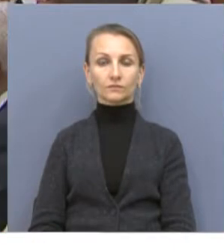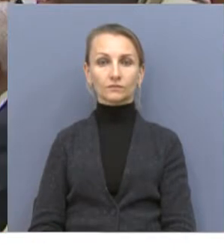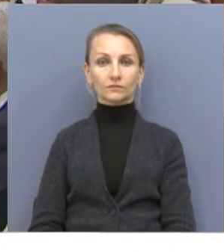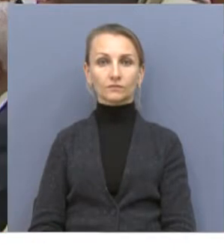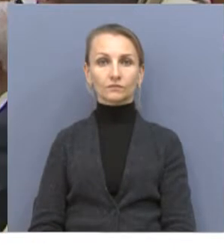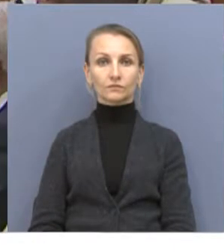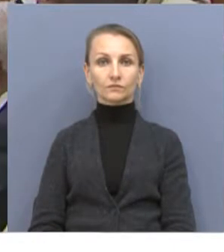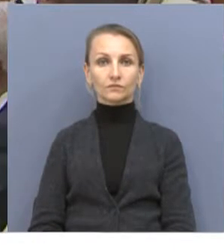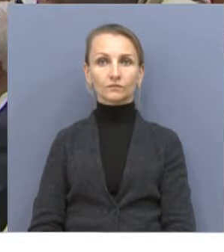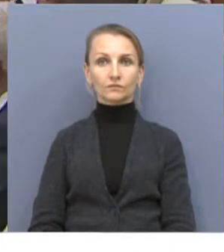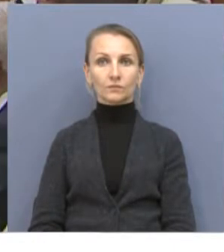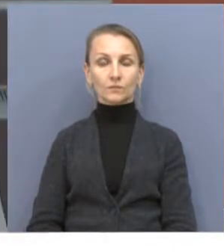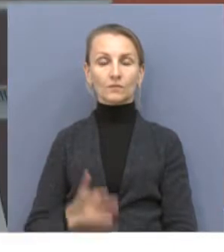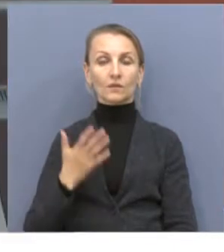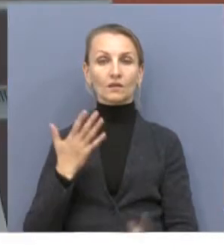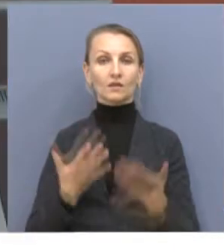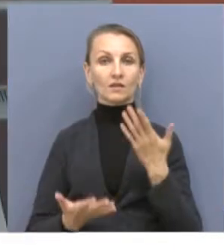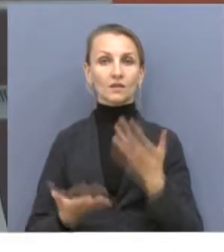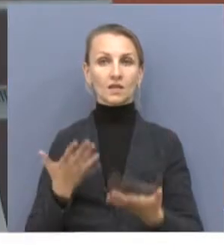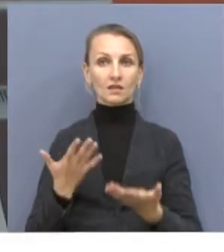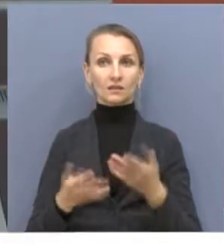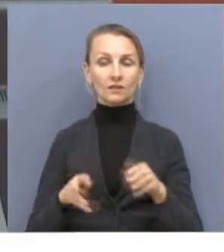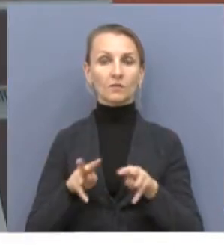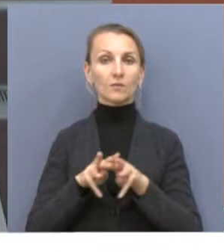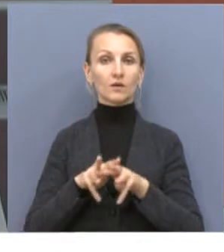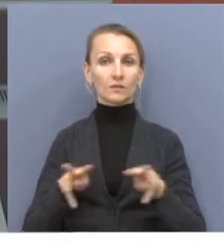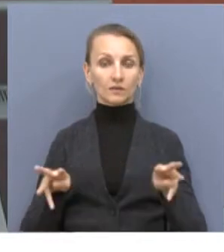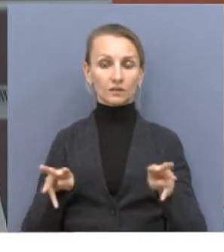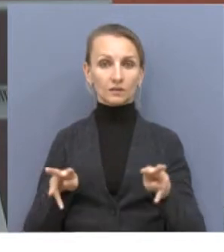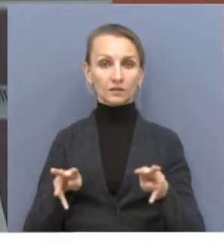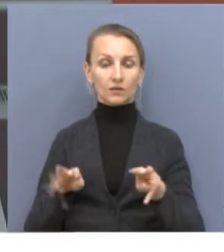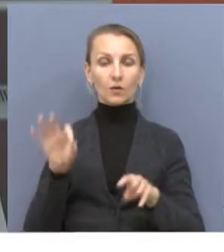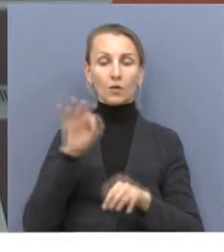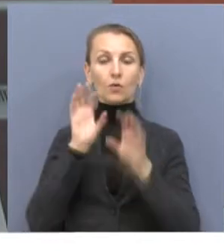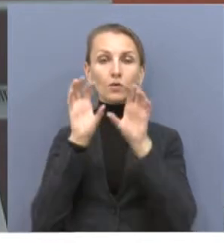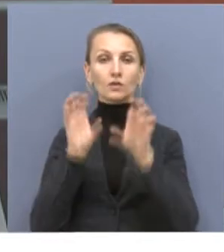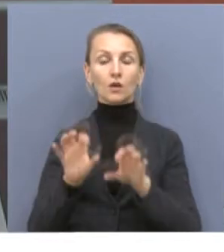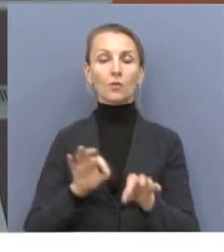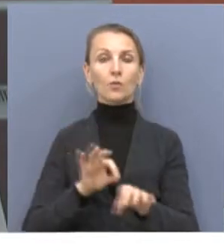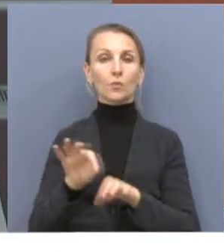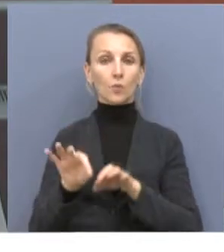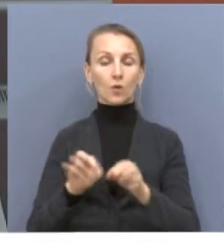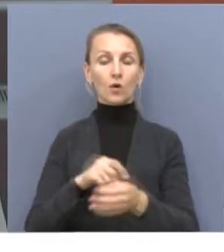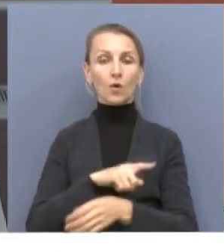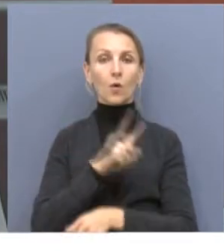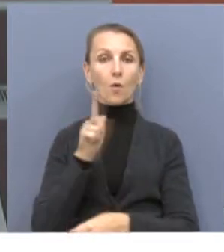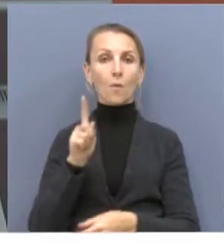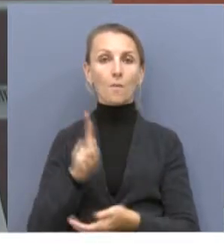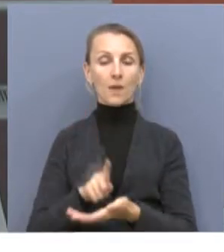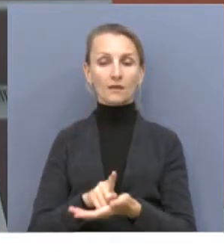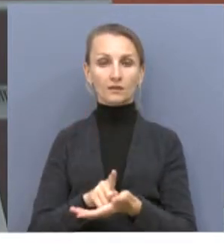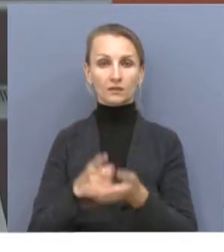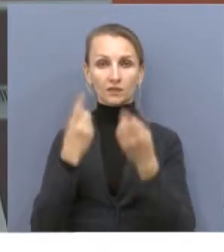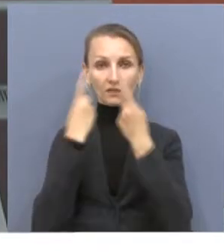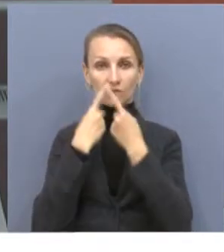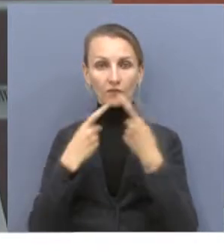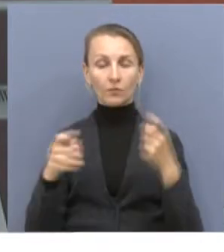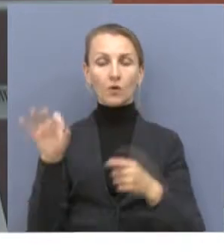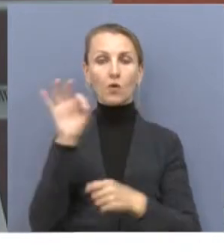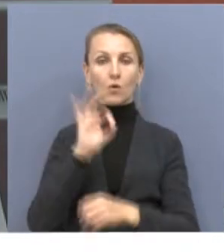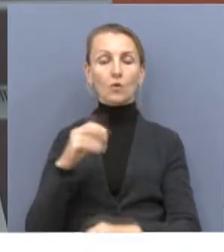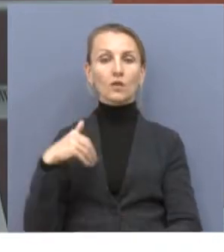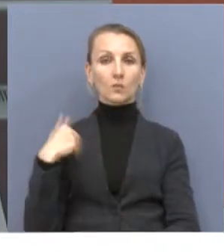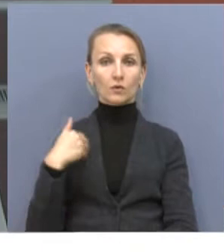Если в правительственном варианте законопроекта обязанность информировать об использовании